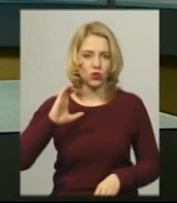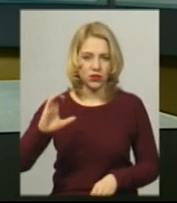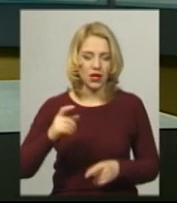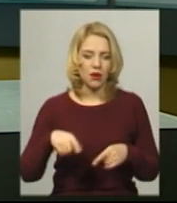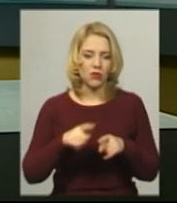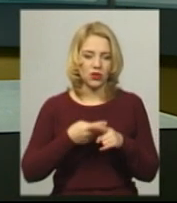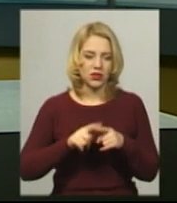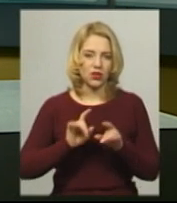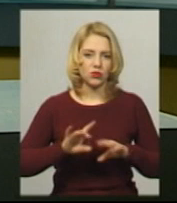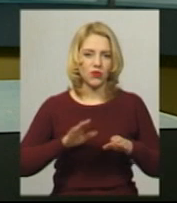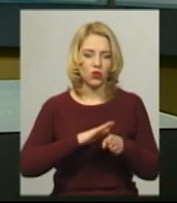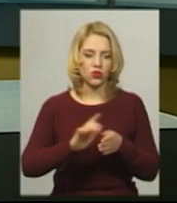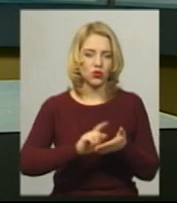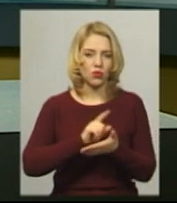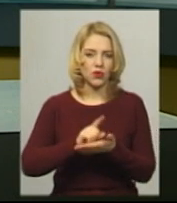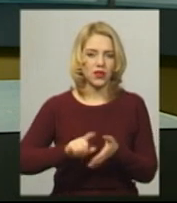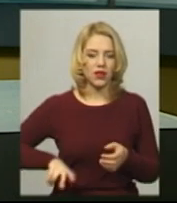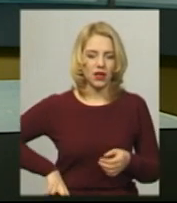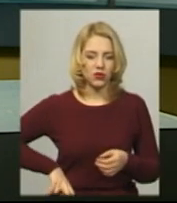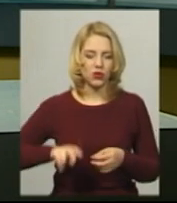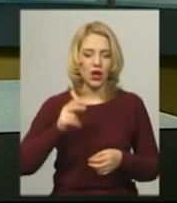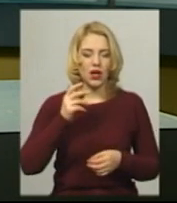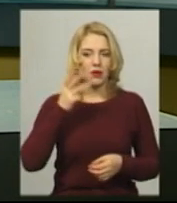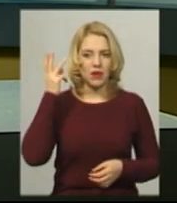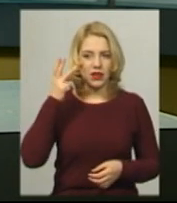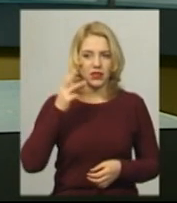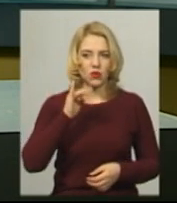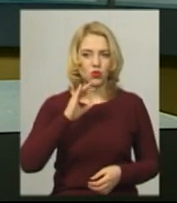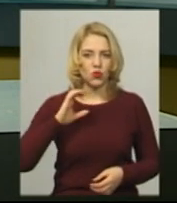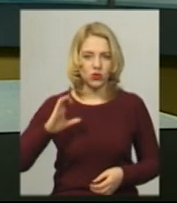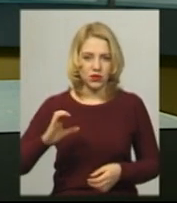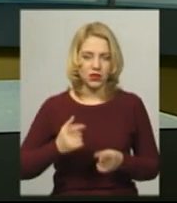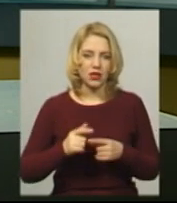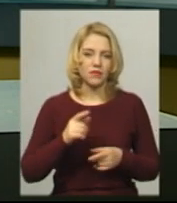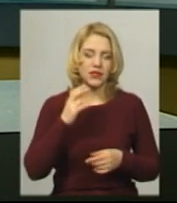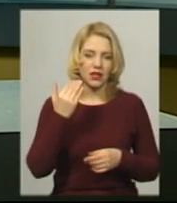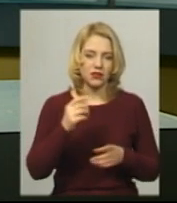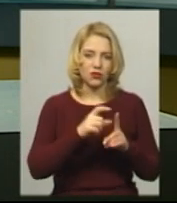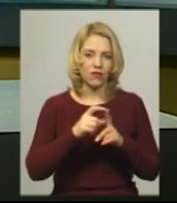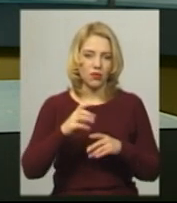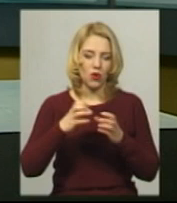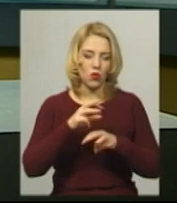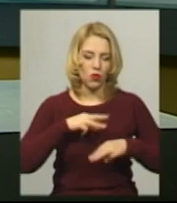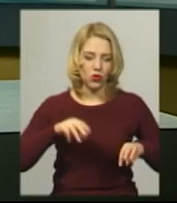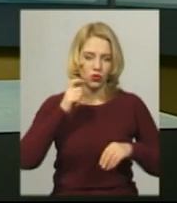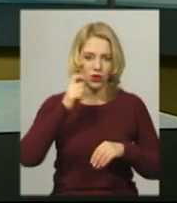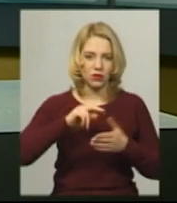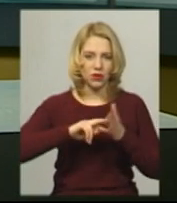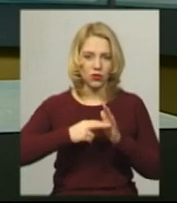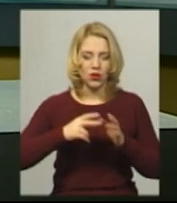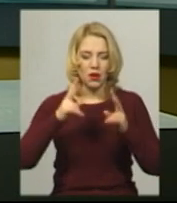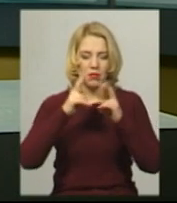виконуюча обов'язки директора Хмельницького підприємства УТОС Надія Зарицька. За її словами, уряд України планує переглянути